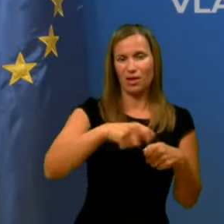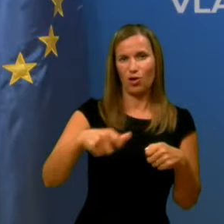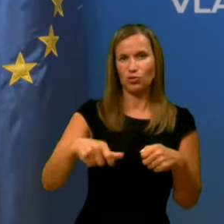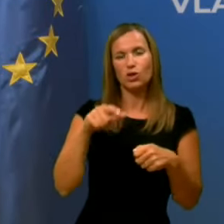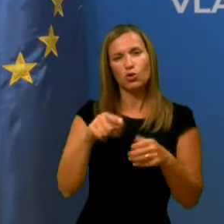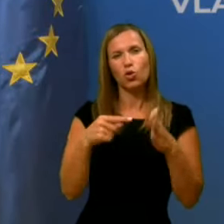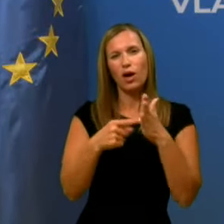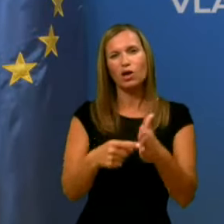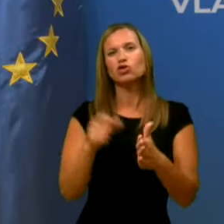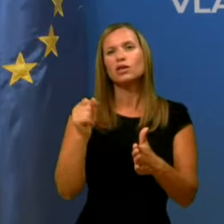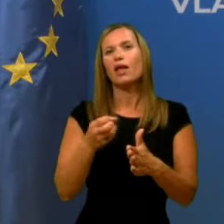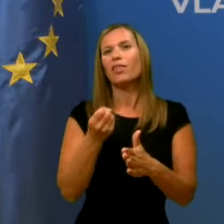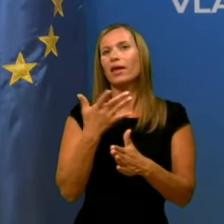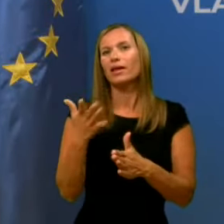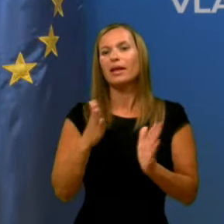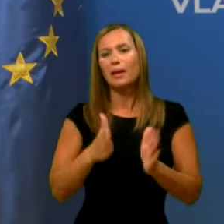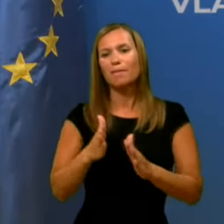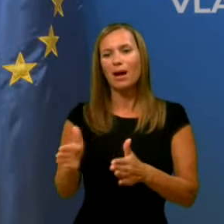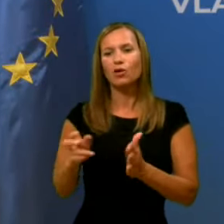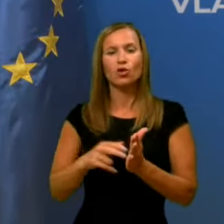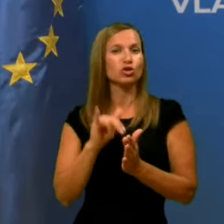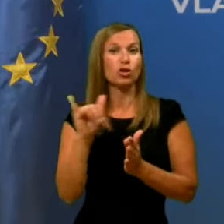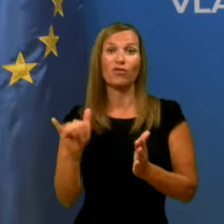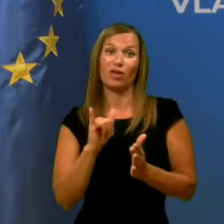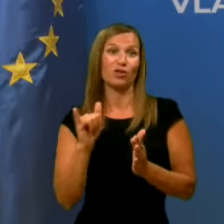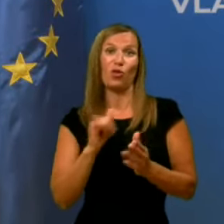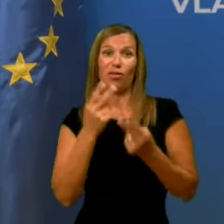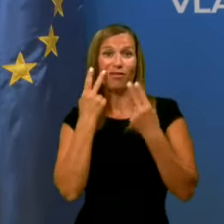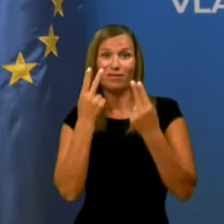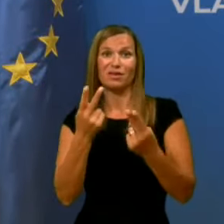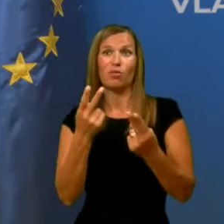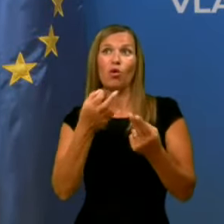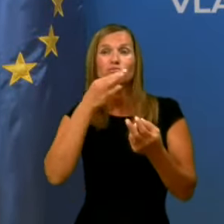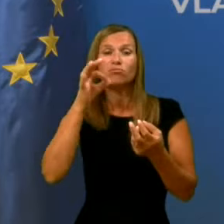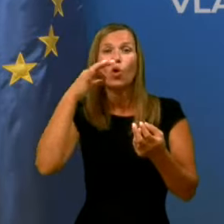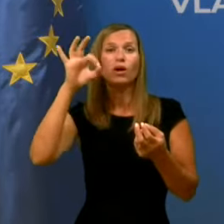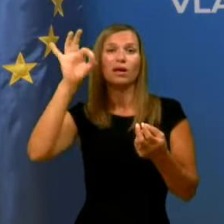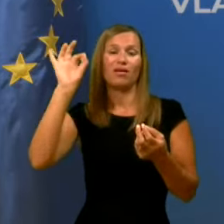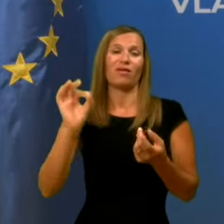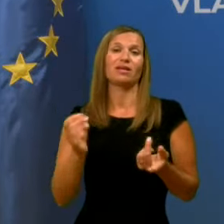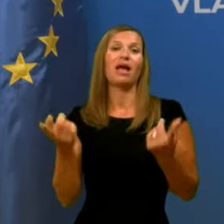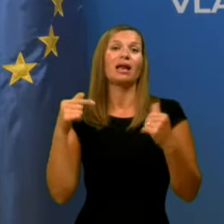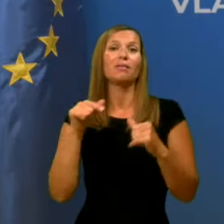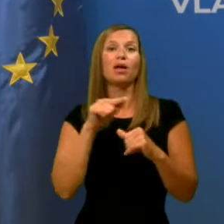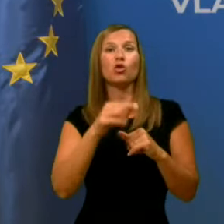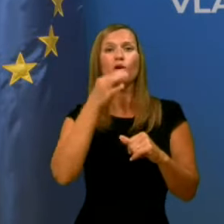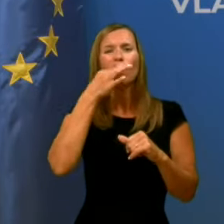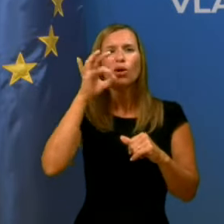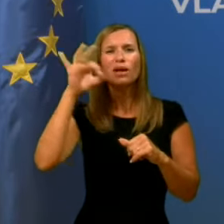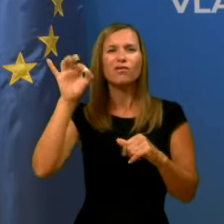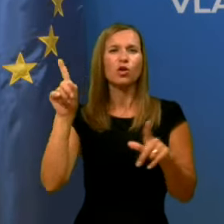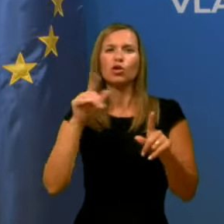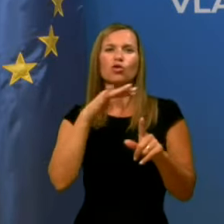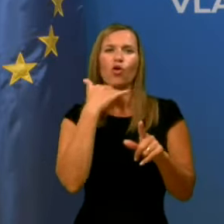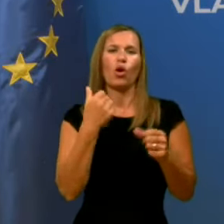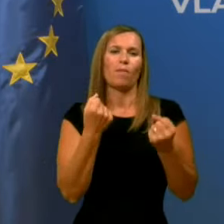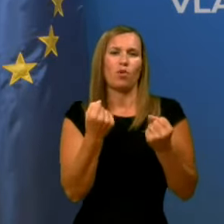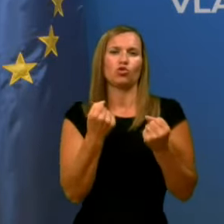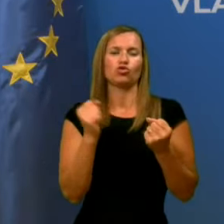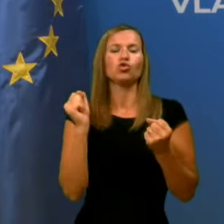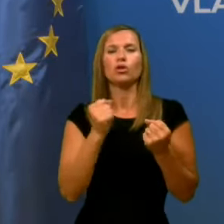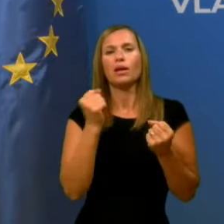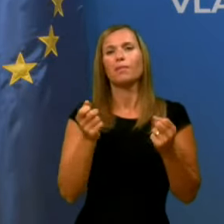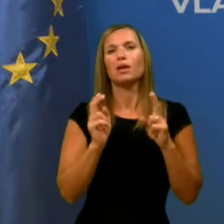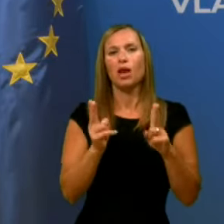kaže na to, da v nekaterih panogah še vedno ni zaznati okrevanja ali pa to okrevanje ni dovolj močno, da bi lahko